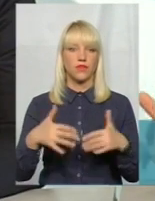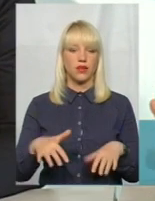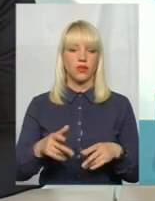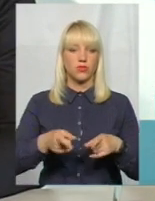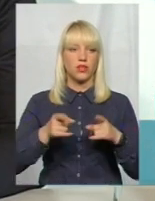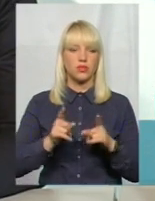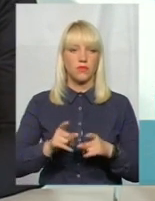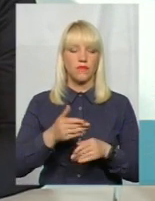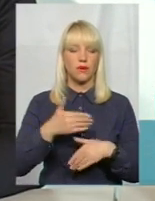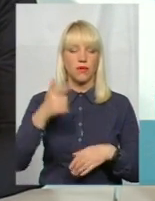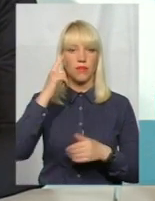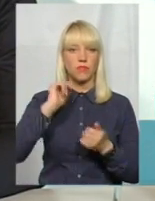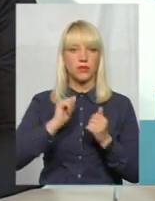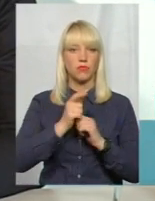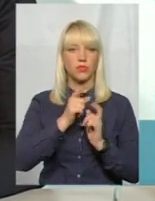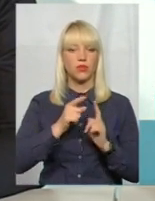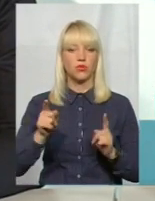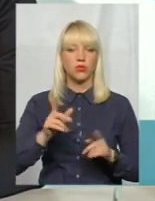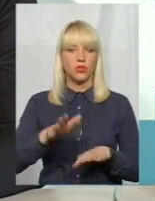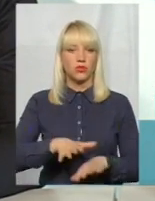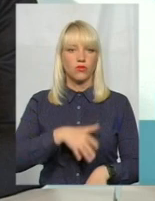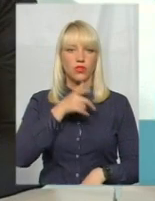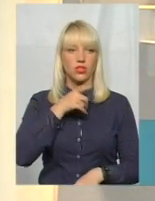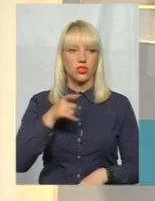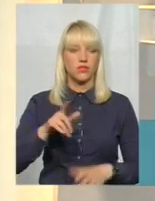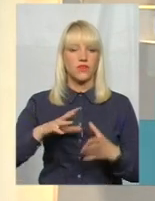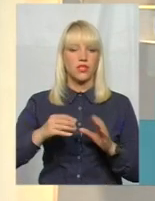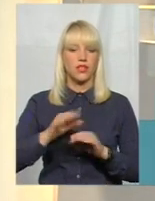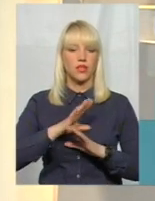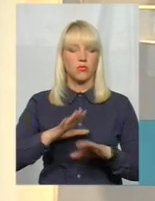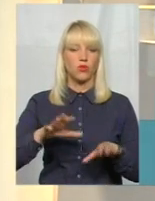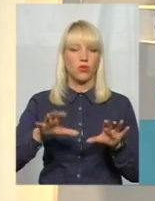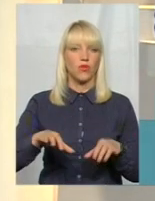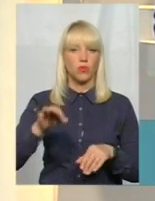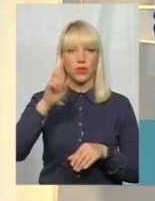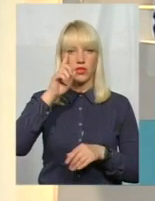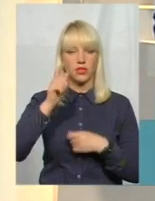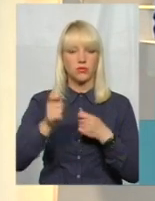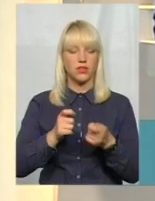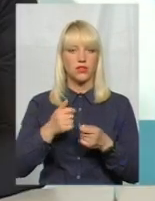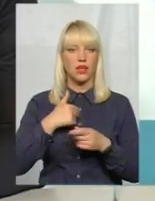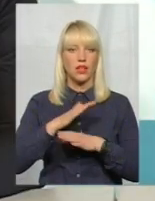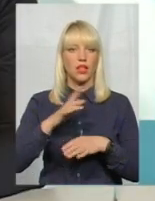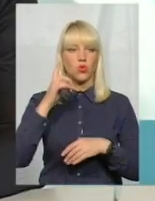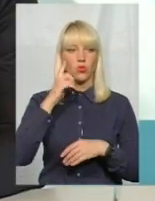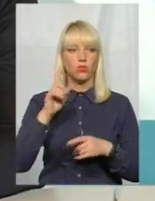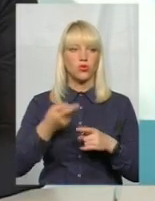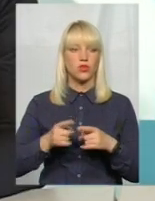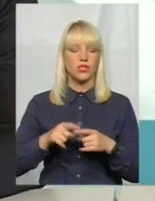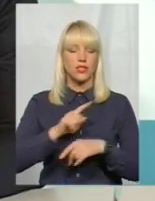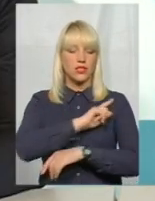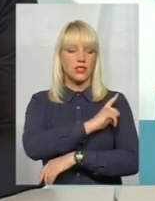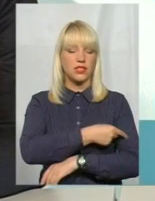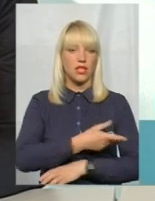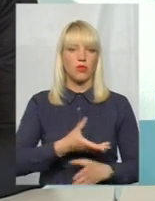Насправді, ми пам'ятаємо період, коли в нас досить довгий час взагалі не було голови обласної адміністрації, і я не думаю, що це сильно сказалось